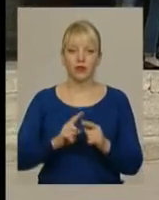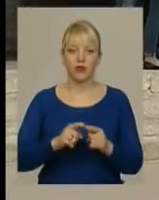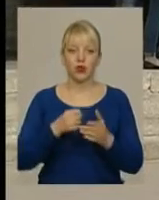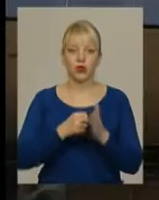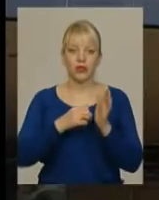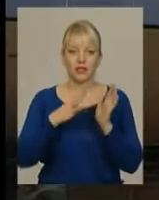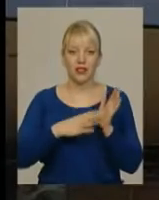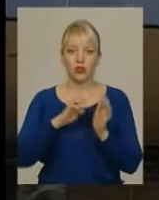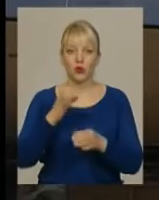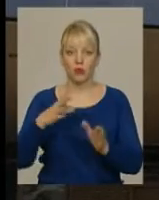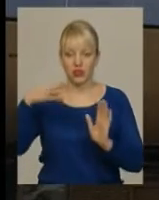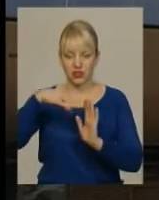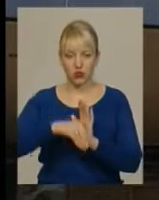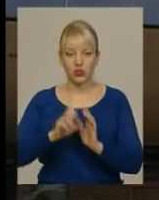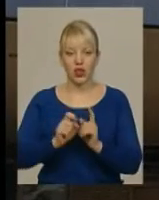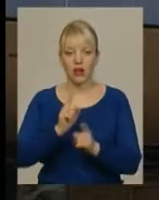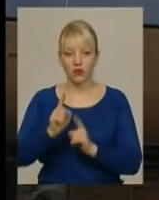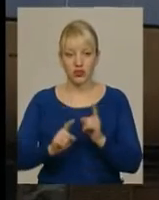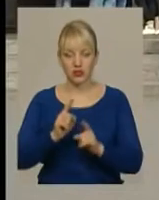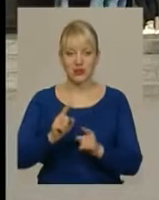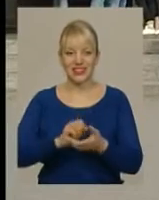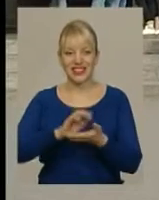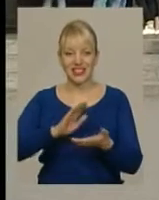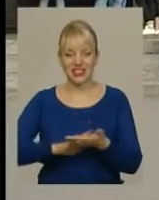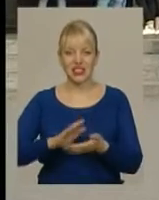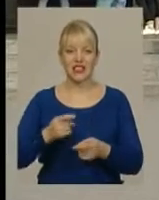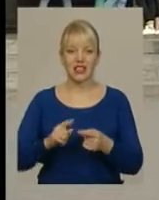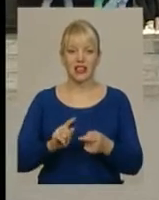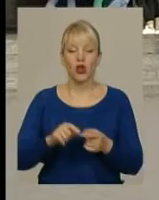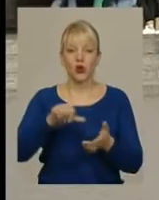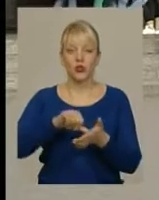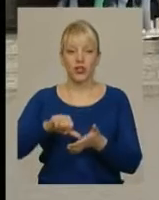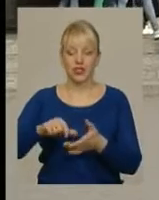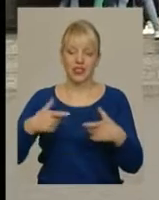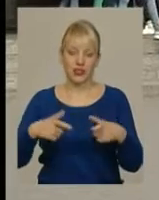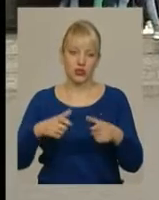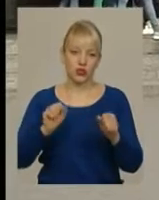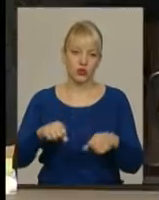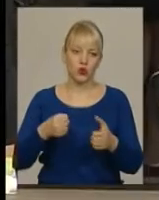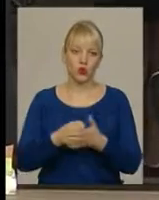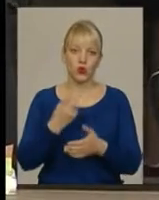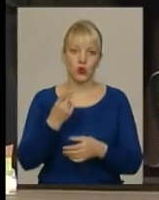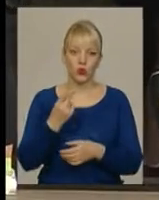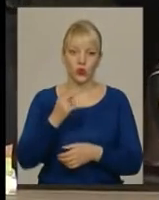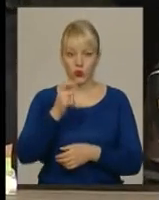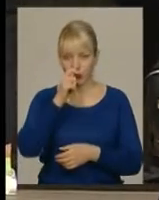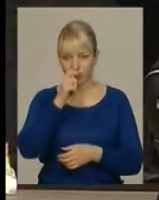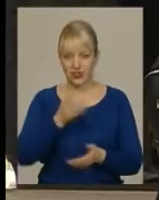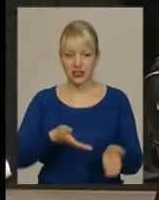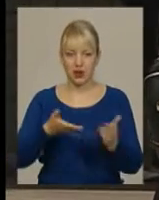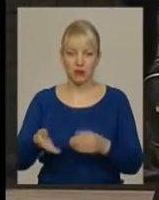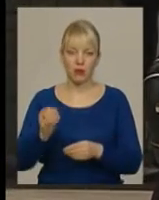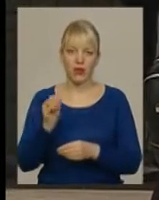19 березня включно, а от змінити реєстраційні дані учасники тестування зможуть до 2 квітня. Запрошення перепустки із